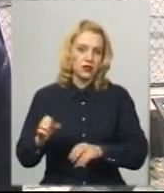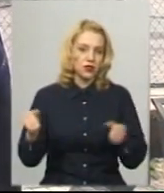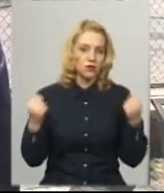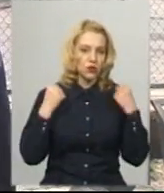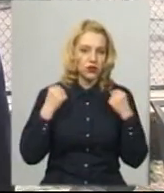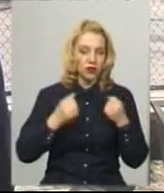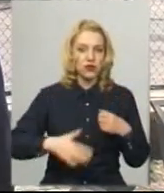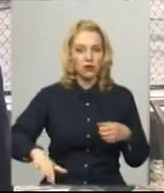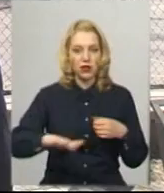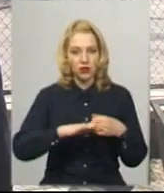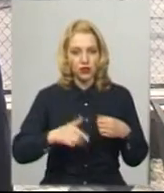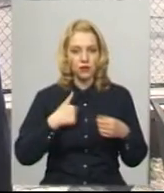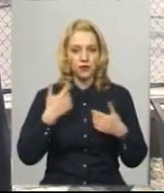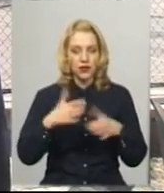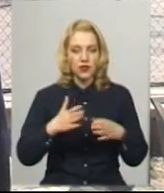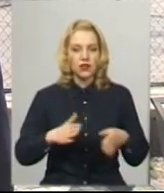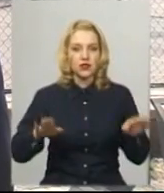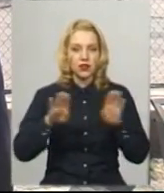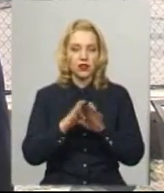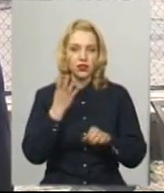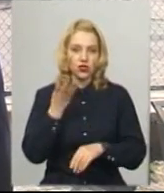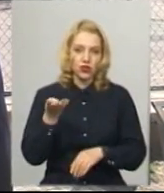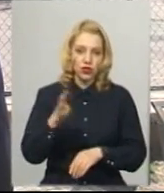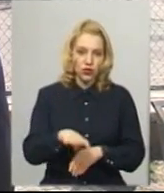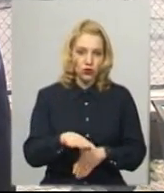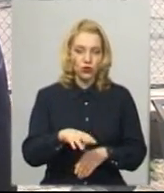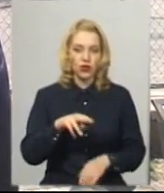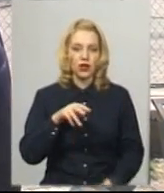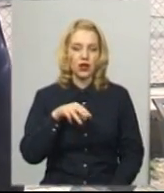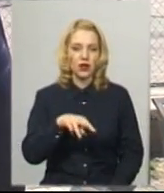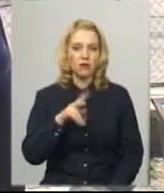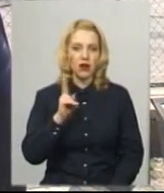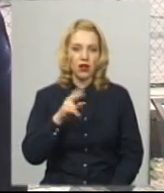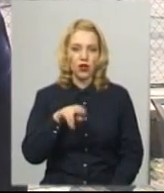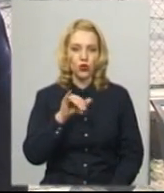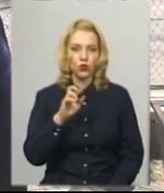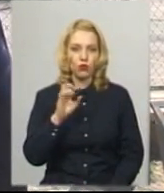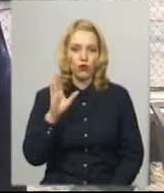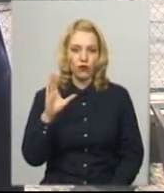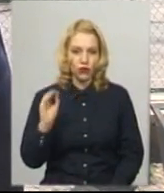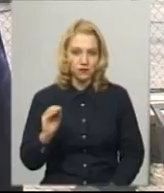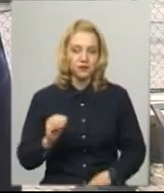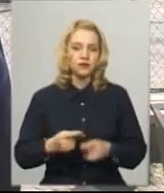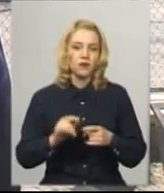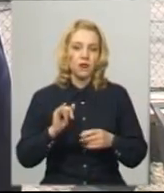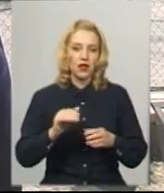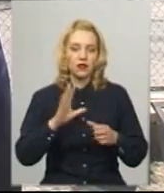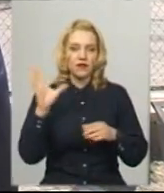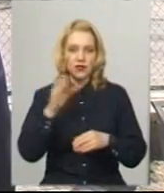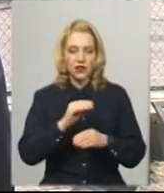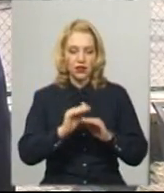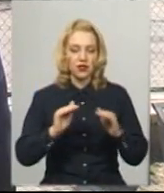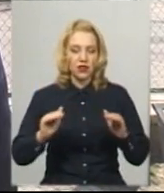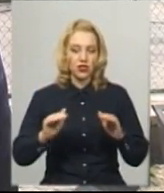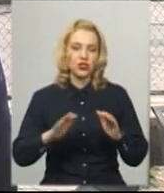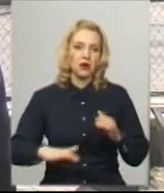Ми вже їх закрили чотири штуки, поюмка Дубове, на всіх дитячих майданчиках розвішені об'явки,